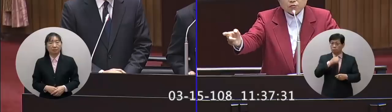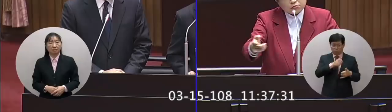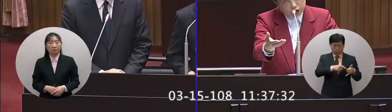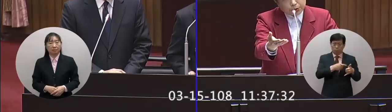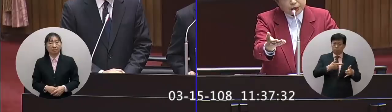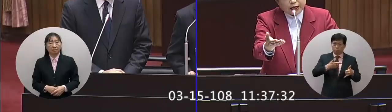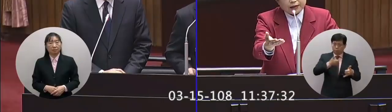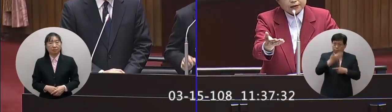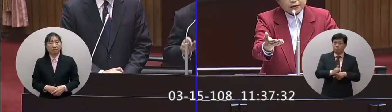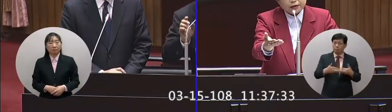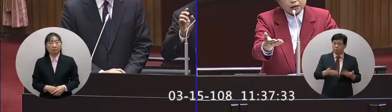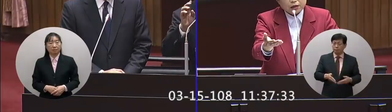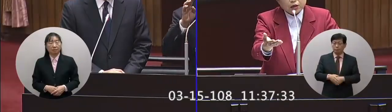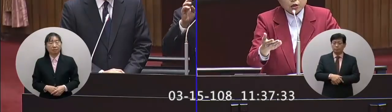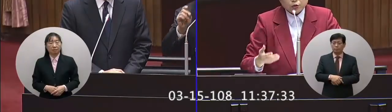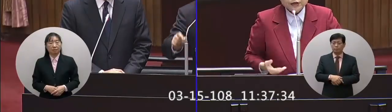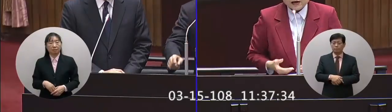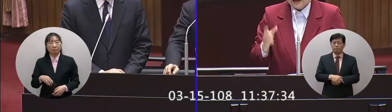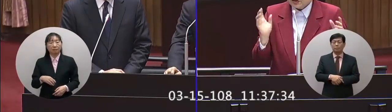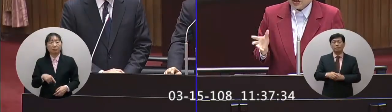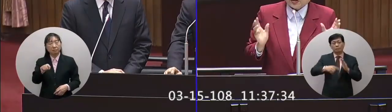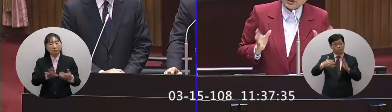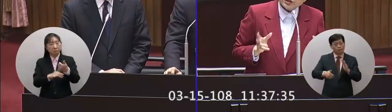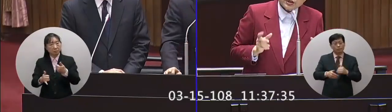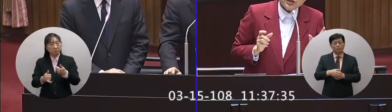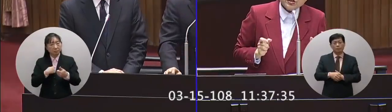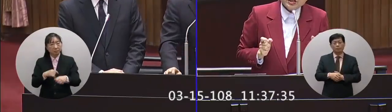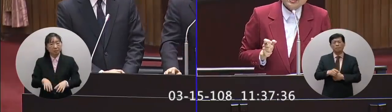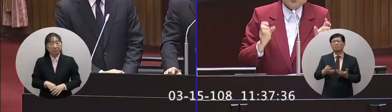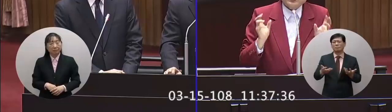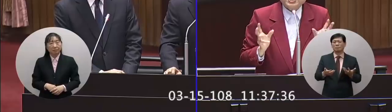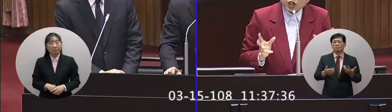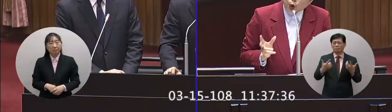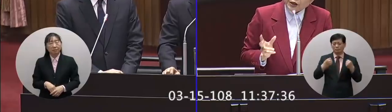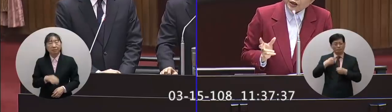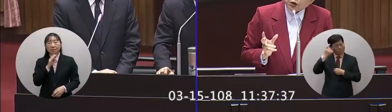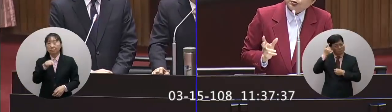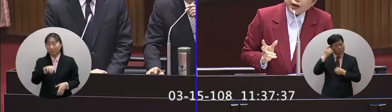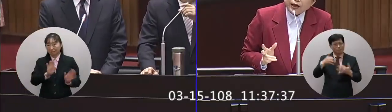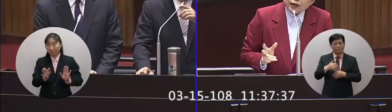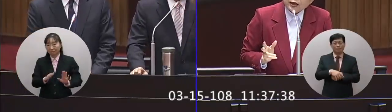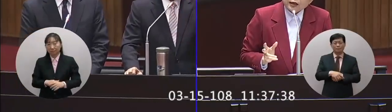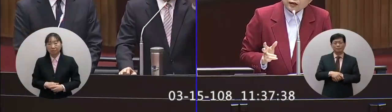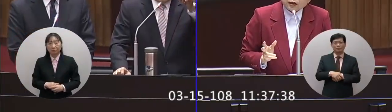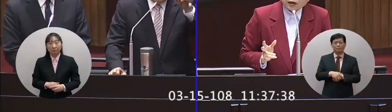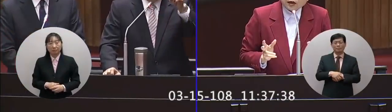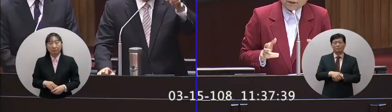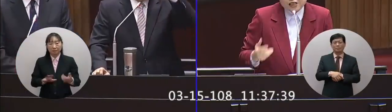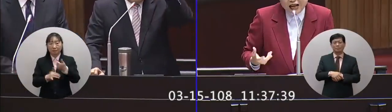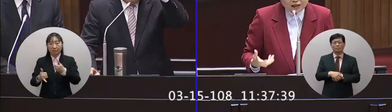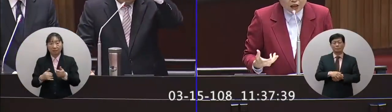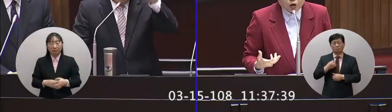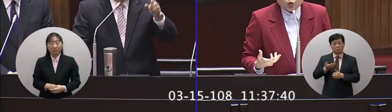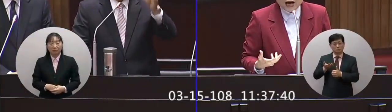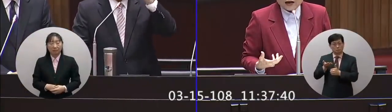該判死刑是不是應該這個委員院長這個事情是一個觀念性的問題對不對委員